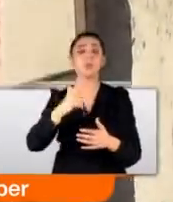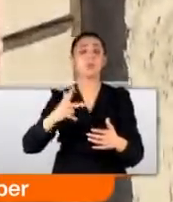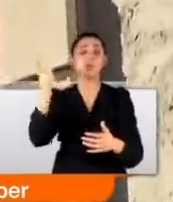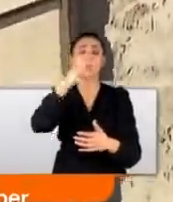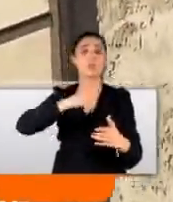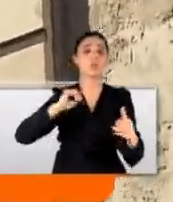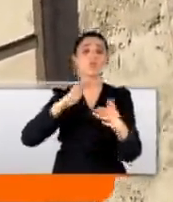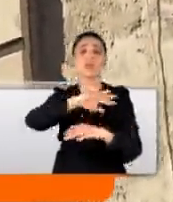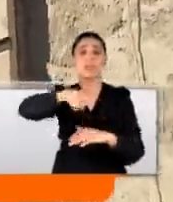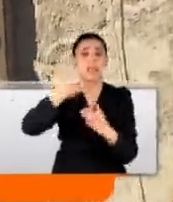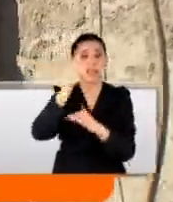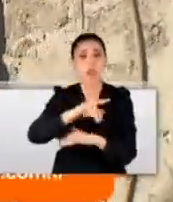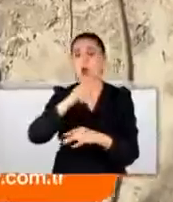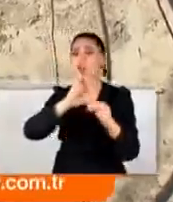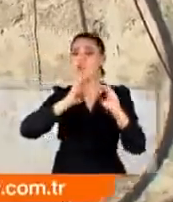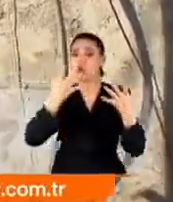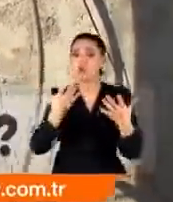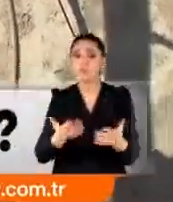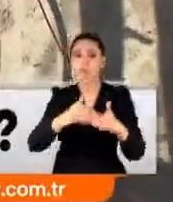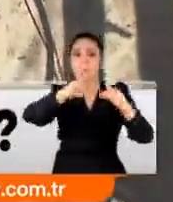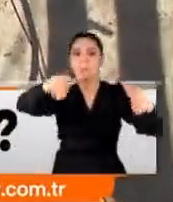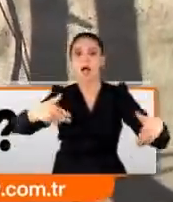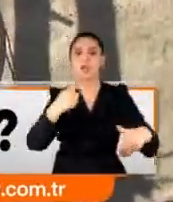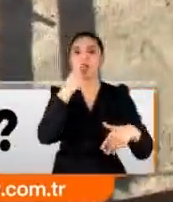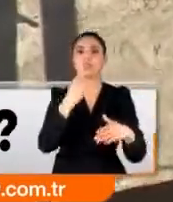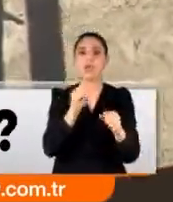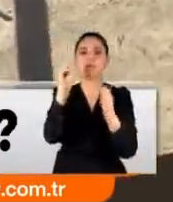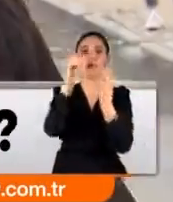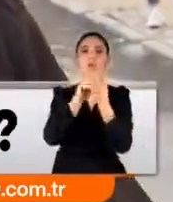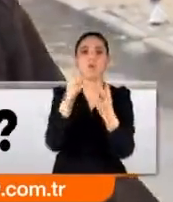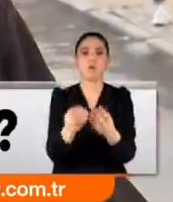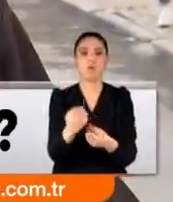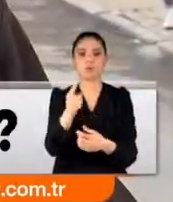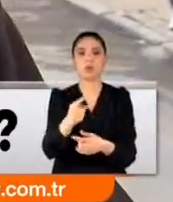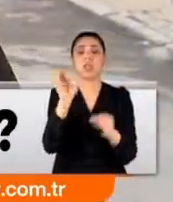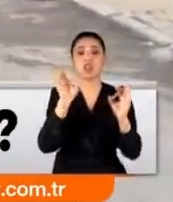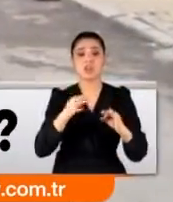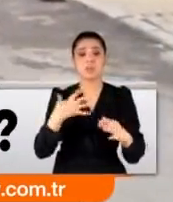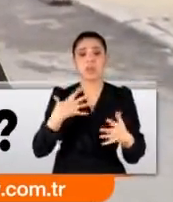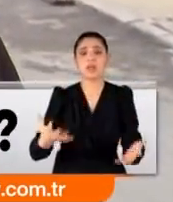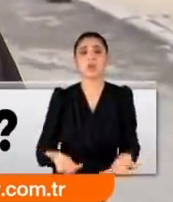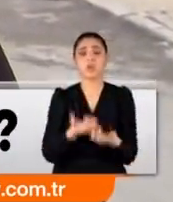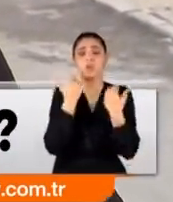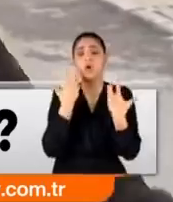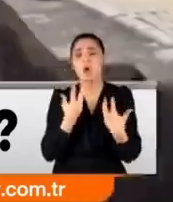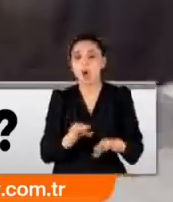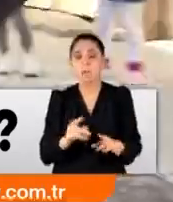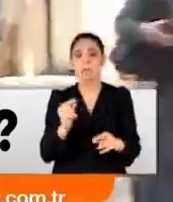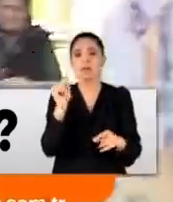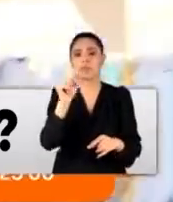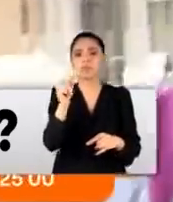sonrası yaşlı çift çareyi balkonlarına demir korkuluk taktırmakta buldu. Artık kendimizi kurtaramadık bir türlü.